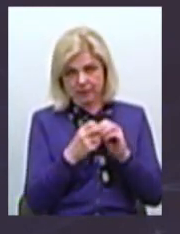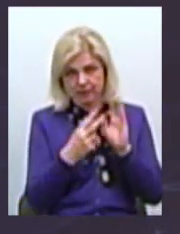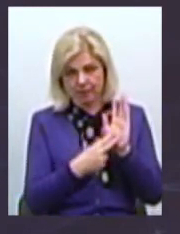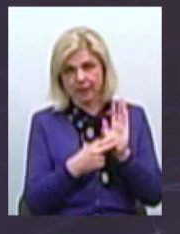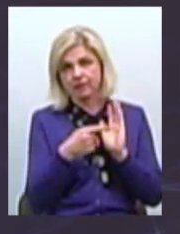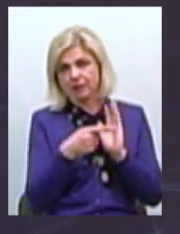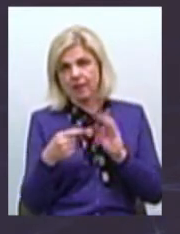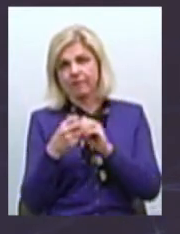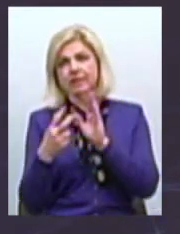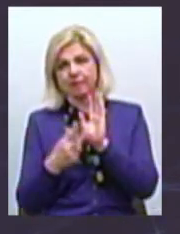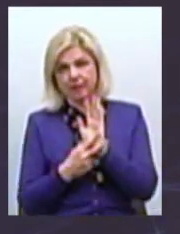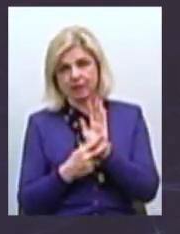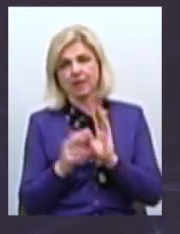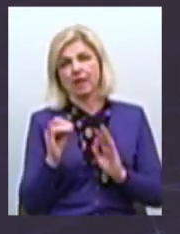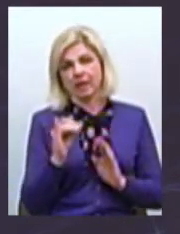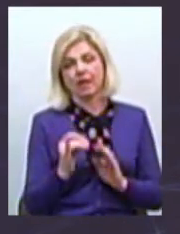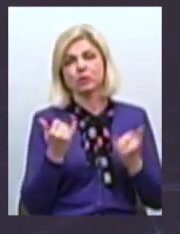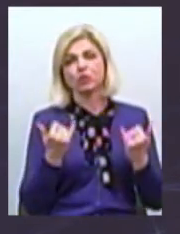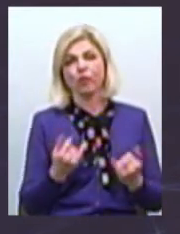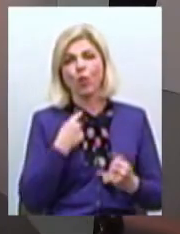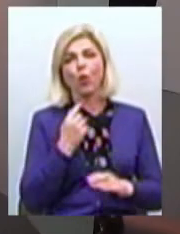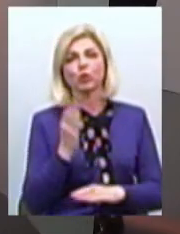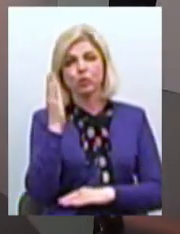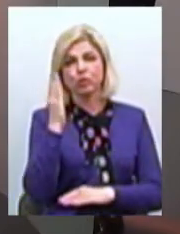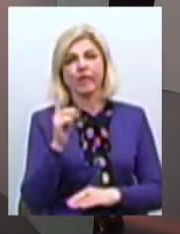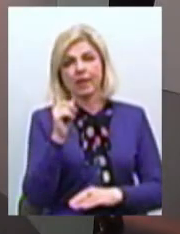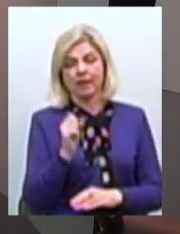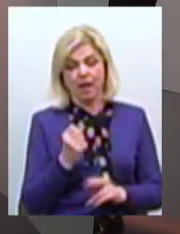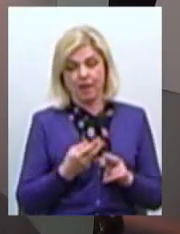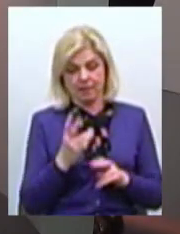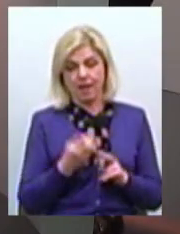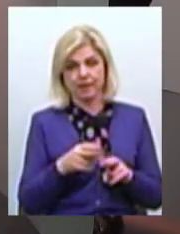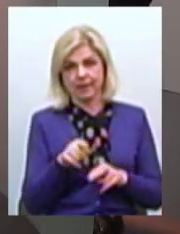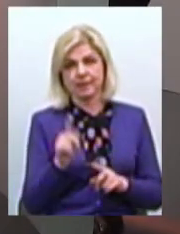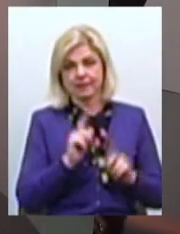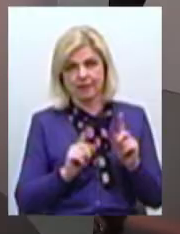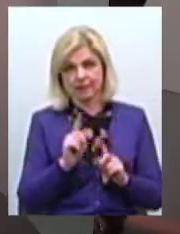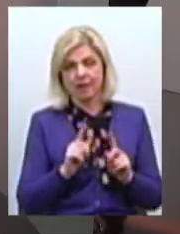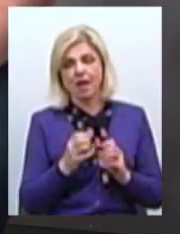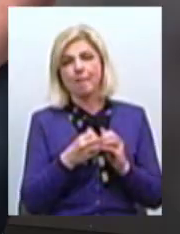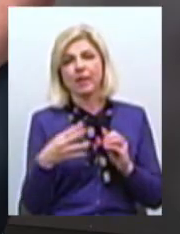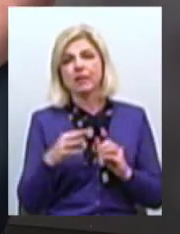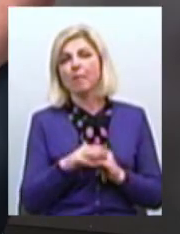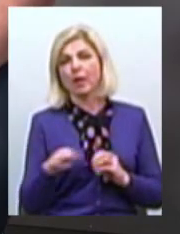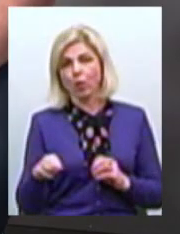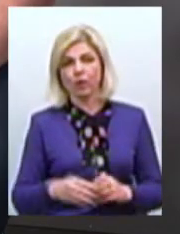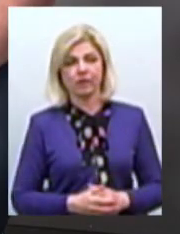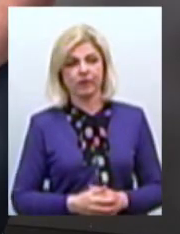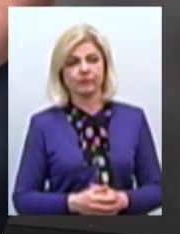-18 і сьогодні проголосовані на ті сесії, якщо я не помиляюсь, 15 мільйонів